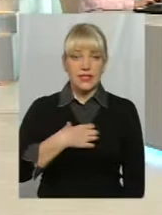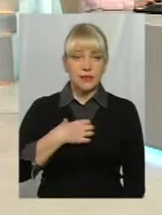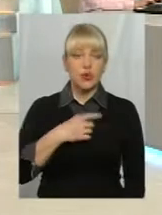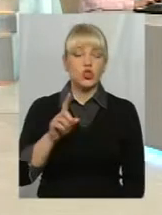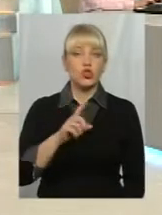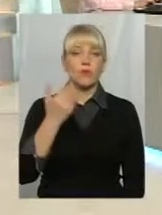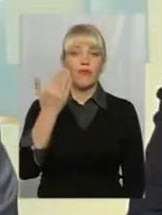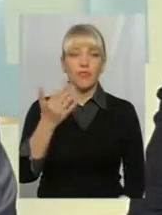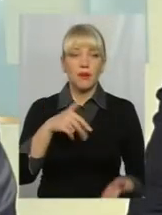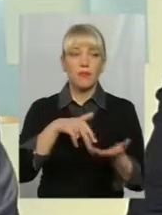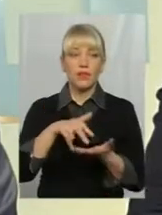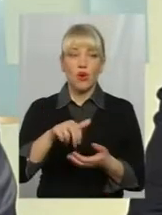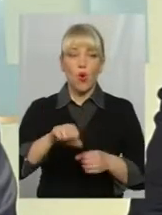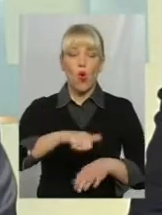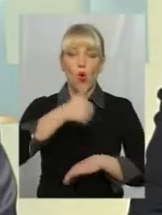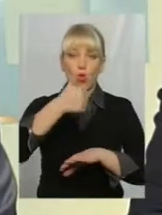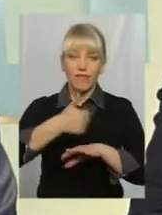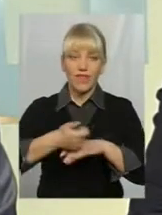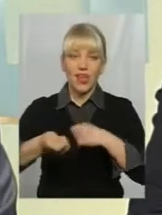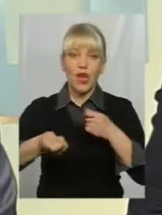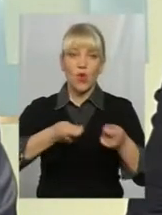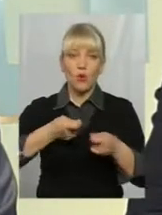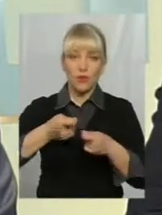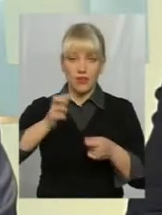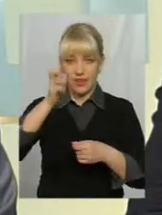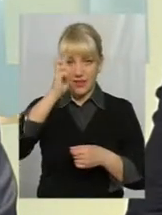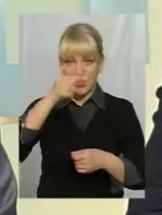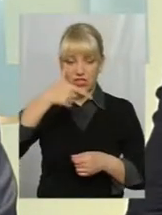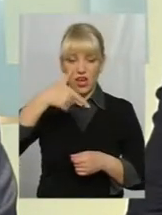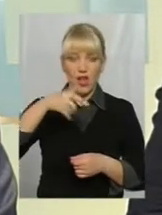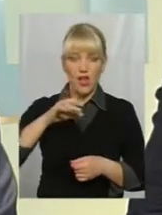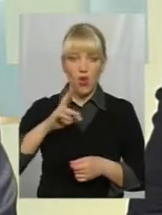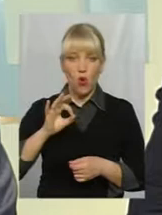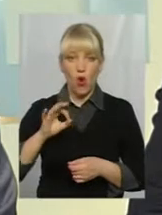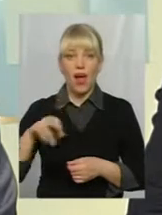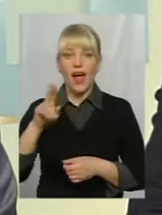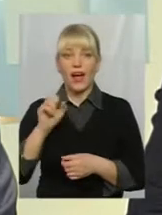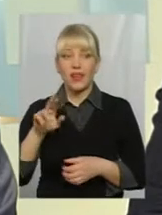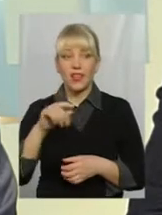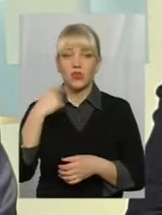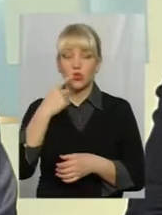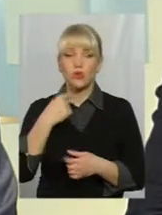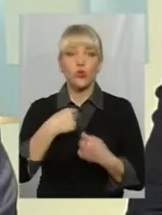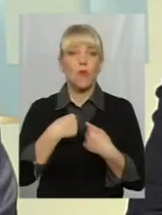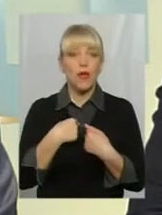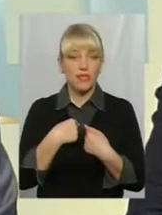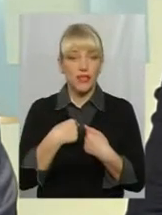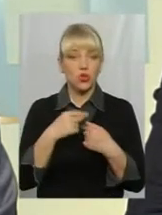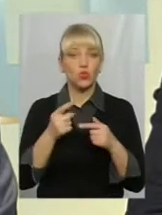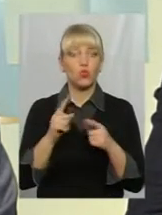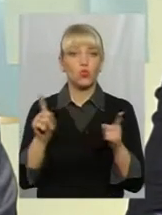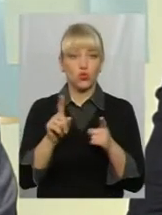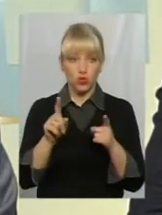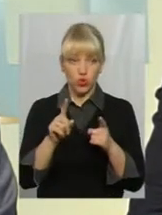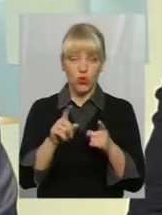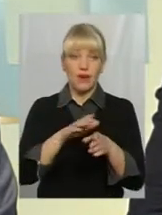підійшли в головне управління Держгеокадастру. От особисто до мене. Тому що в цілому